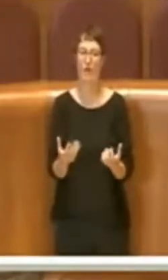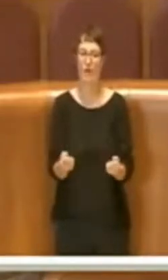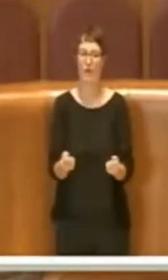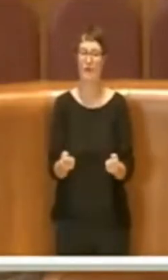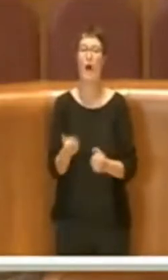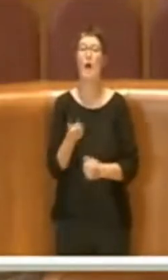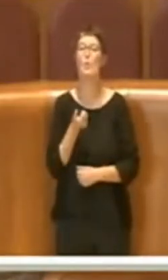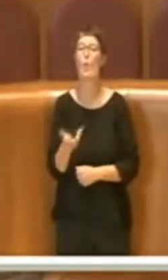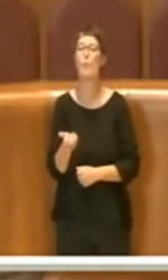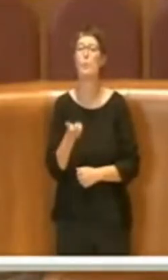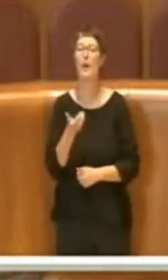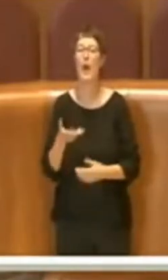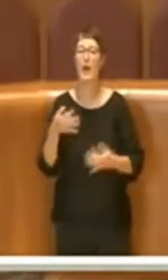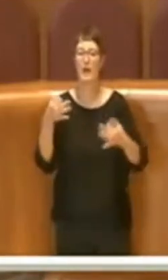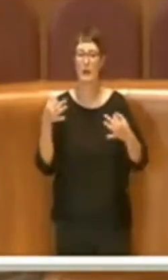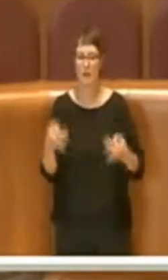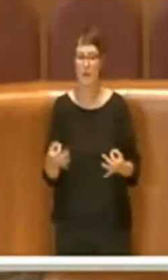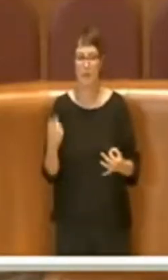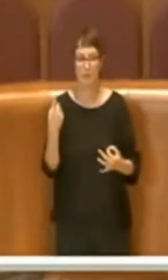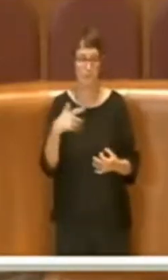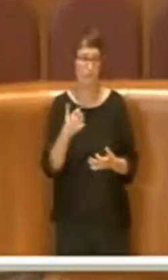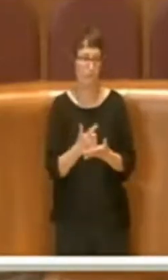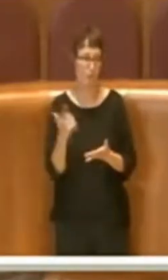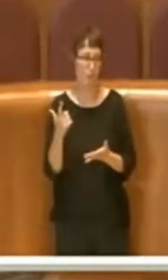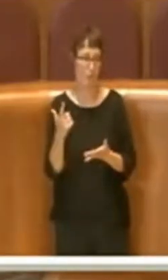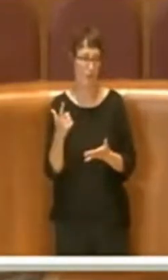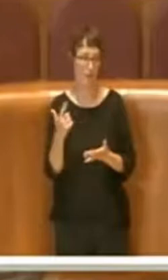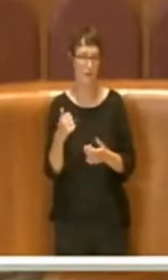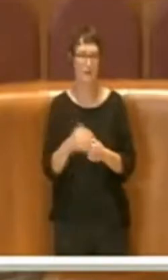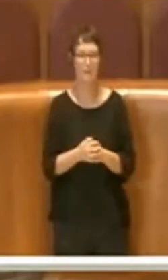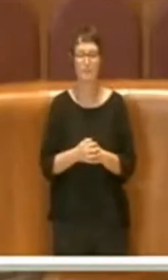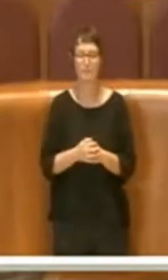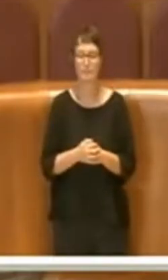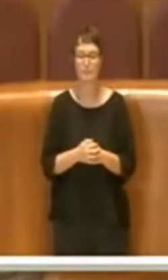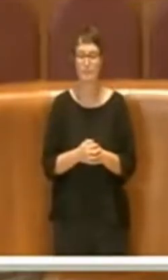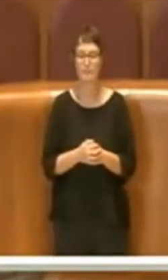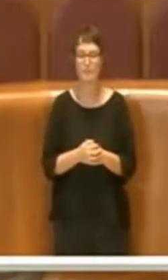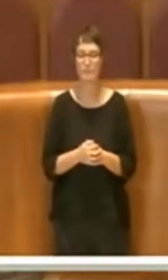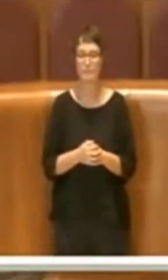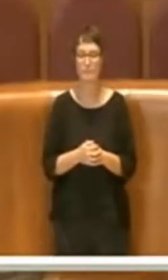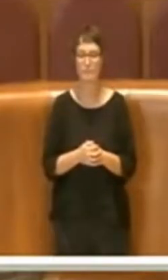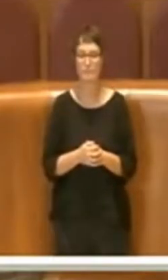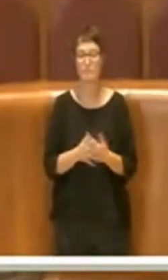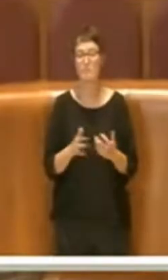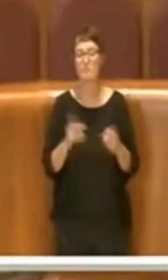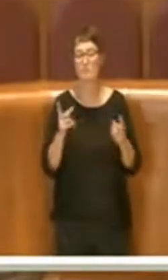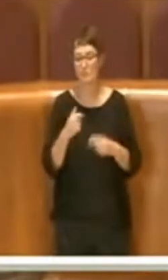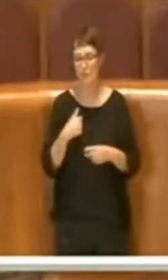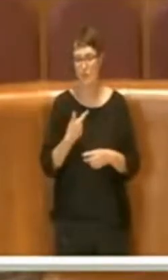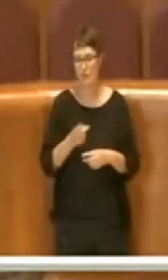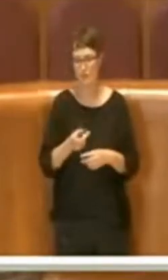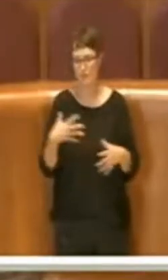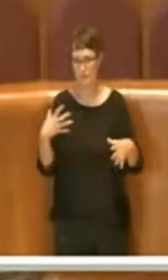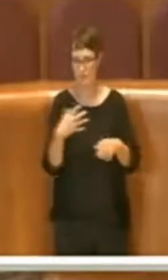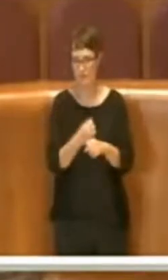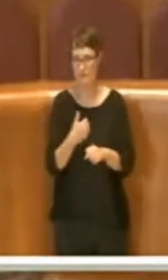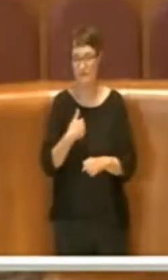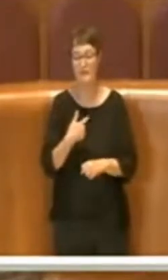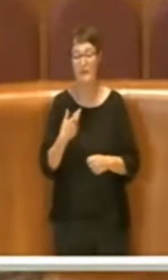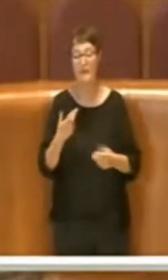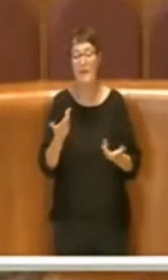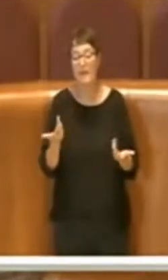l'onore e l'onere di amministrare questa città. Quindi, Presidente, chiudo veramente sintetizzando. Nessuno pensa che ancora